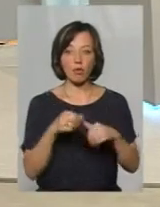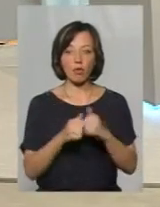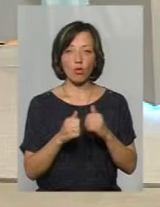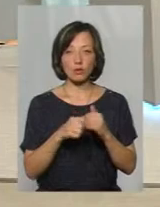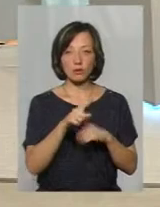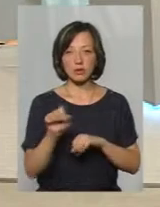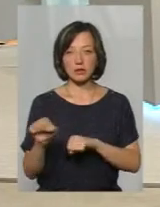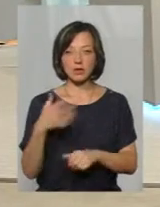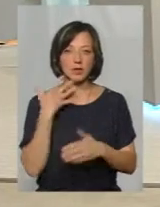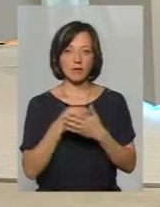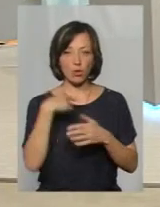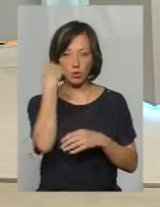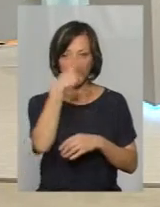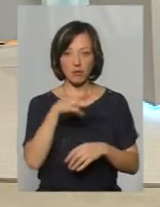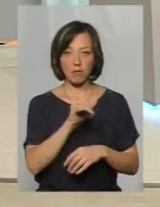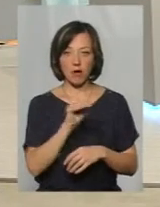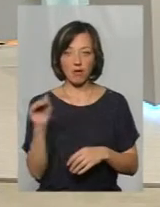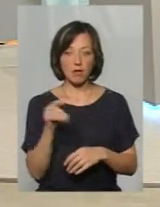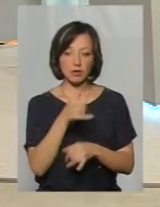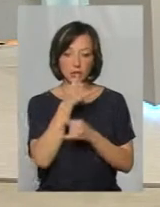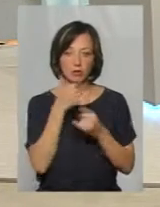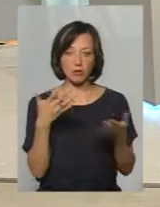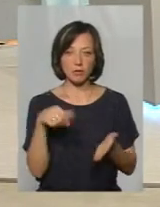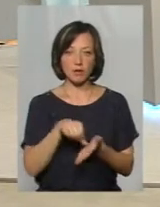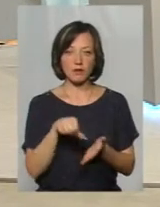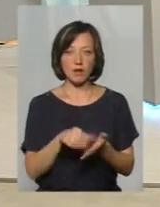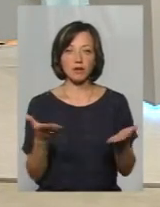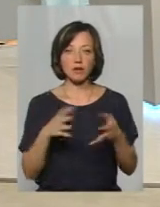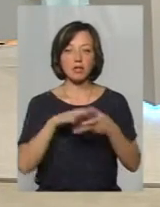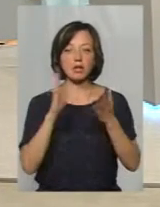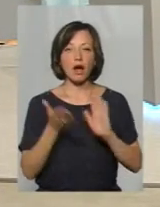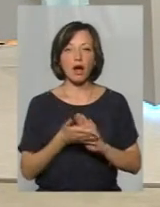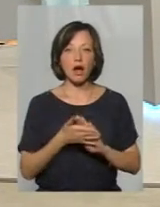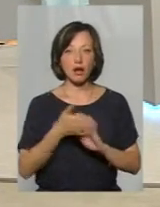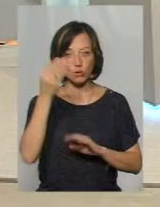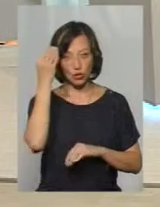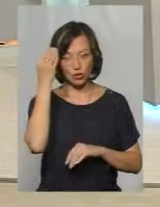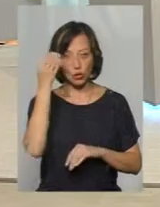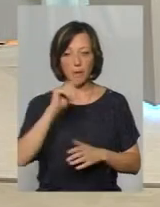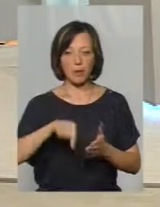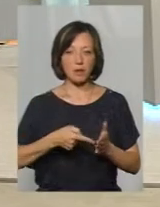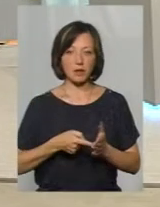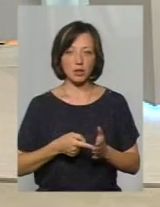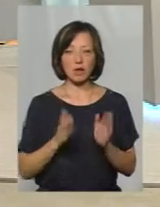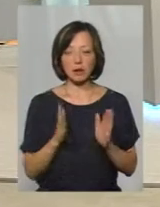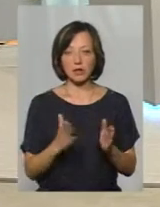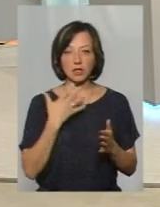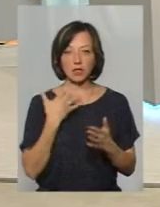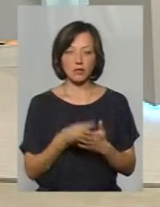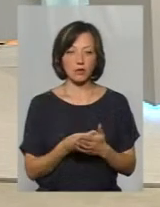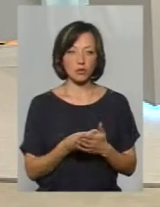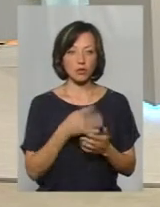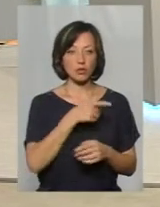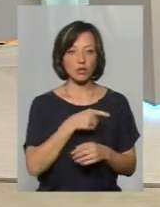стояти за свій особистий маф, вони не можуть представляти якусь загальну точку зору по місту, хіба що на своєму, ну,